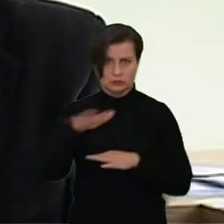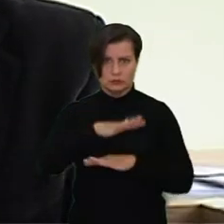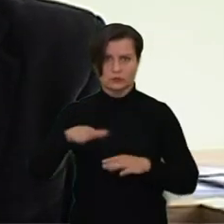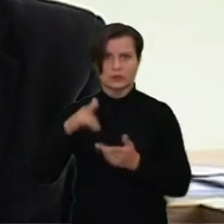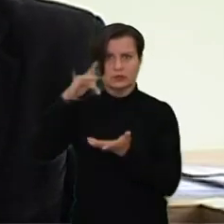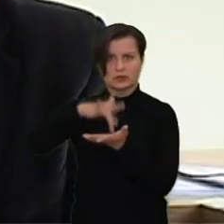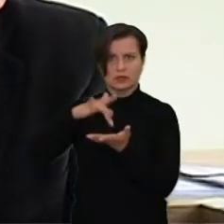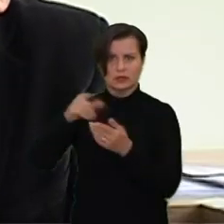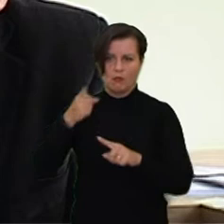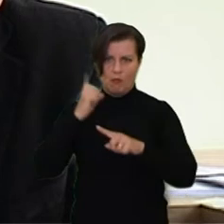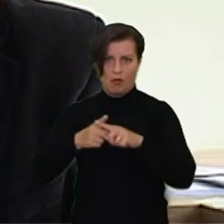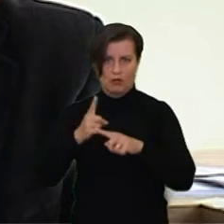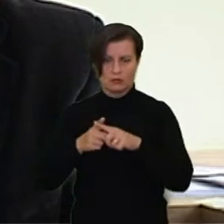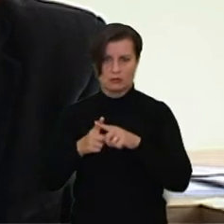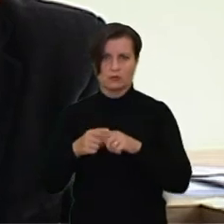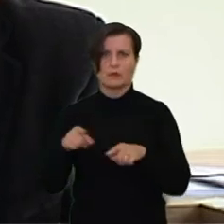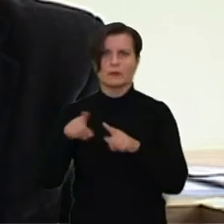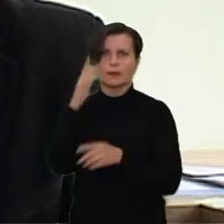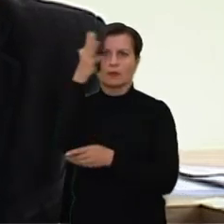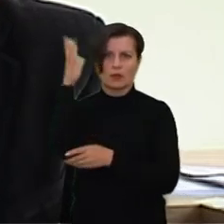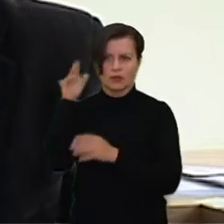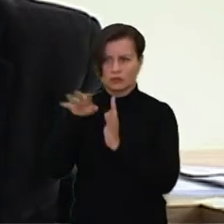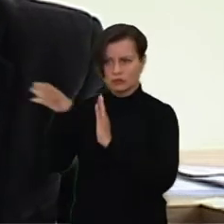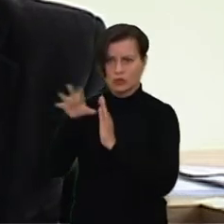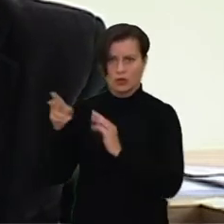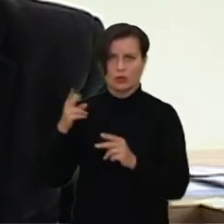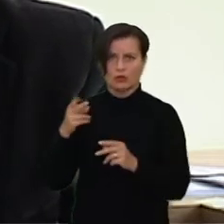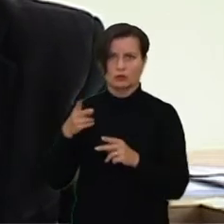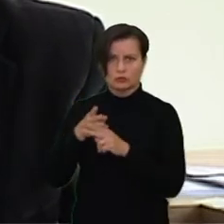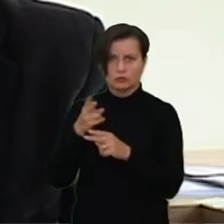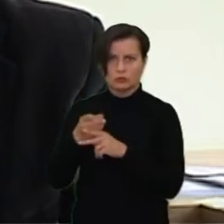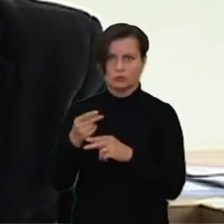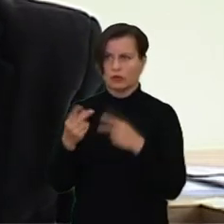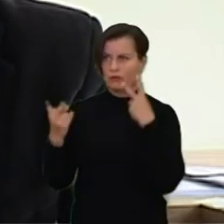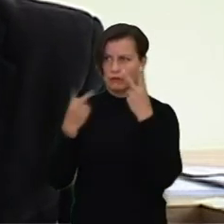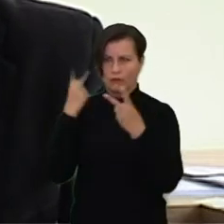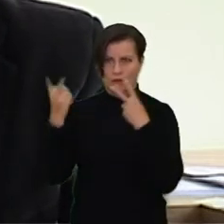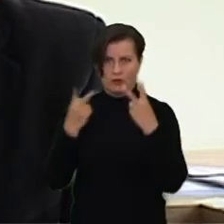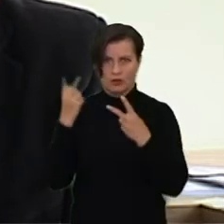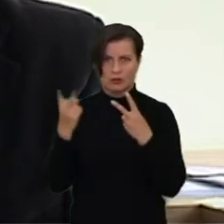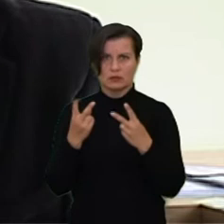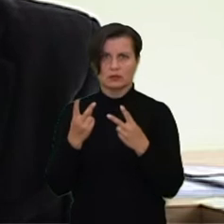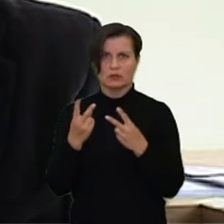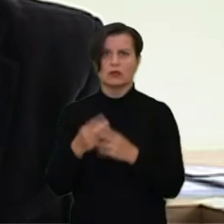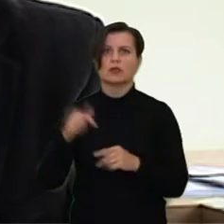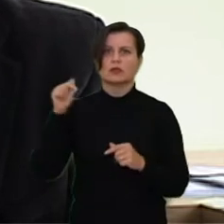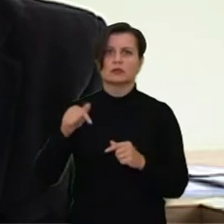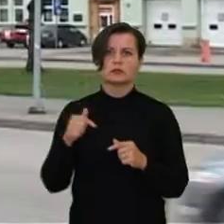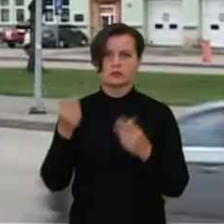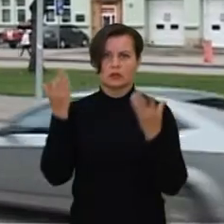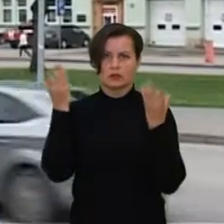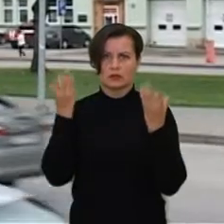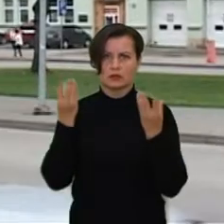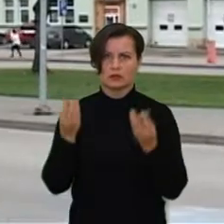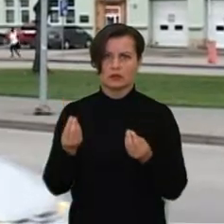ir centre prie maksimus medžio šakos trūkdė šiek tiek vaizdą stebėti geriau, tai šiandien dienai